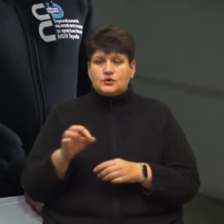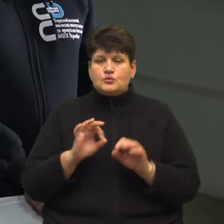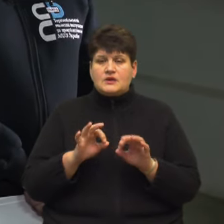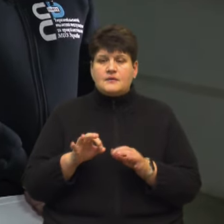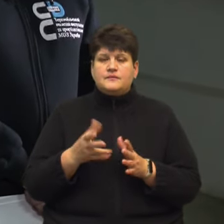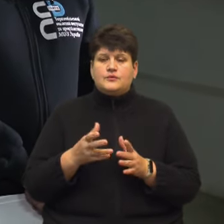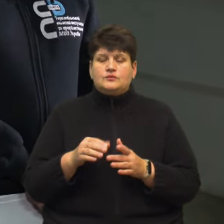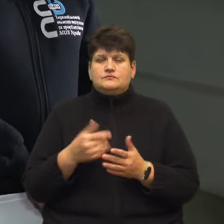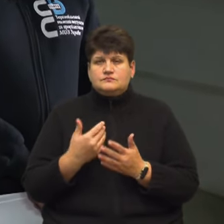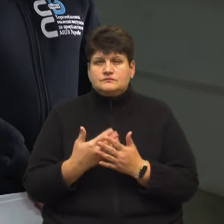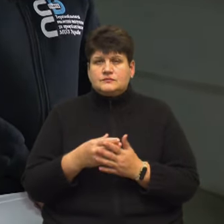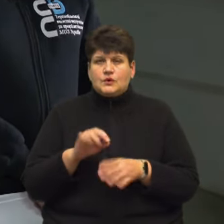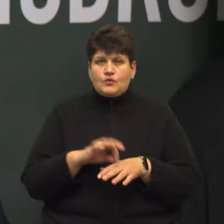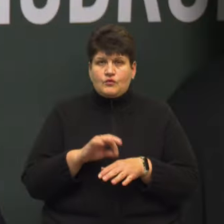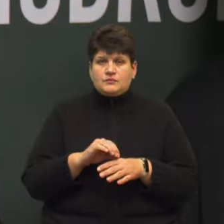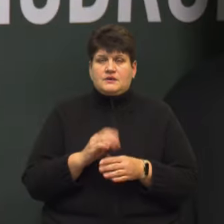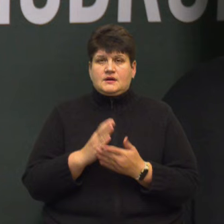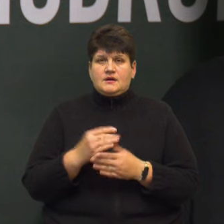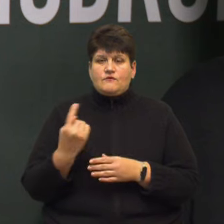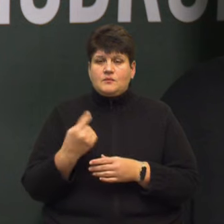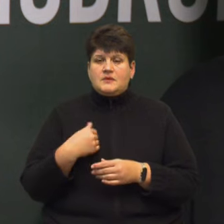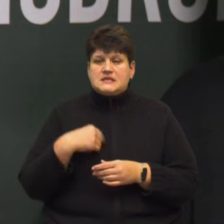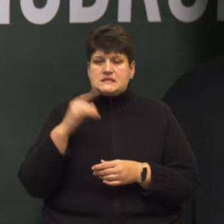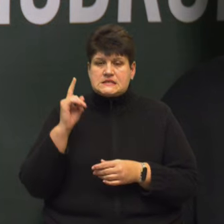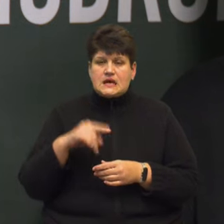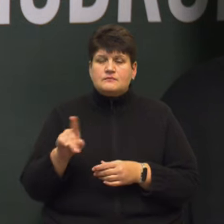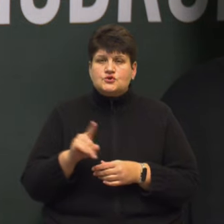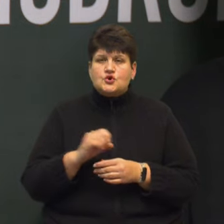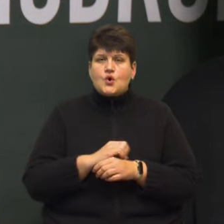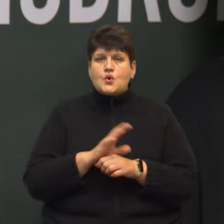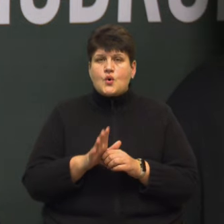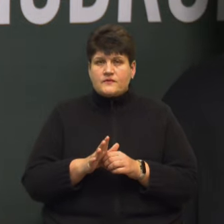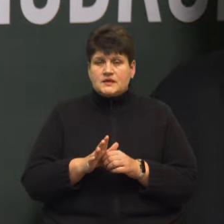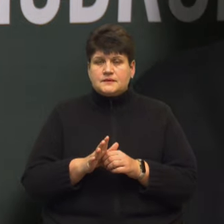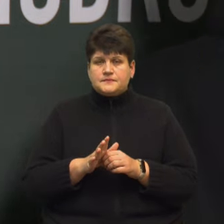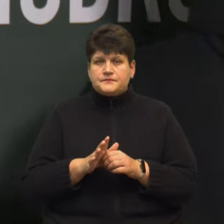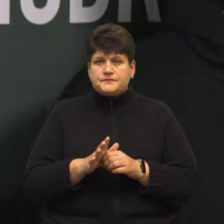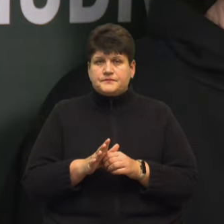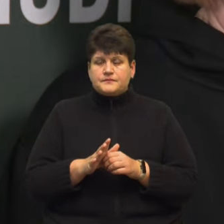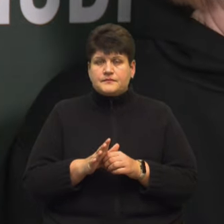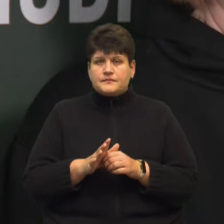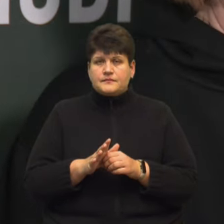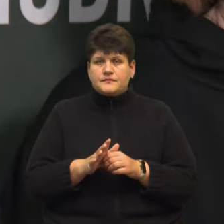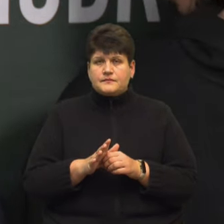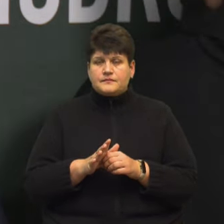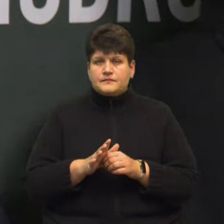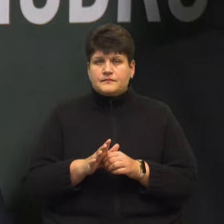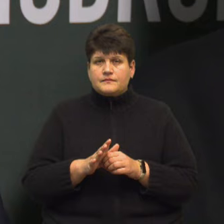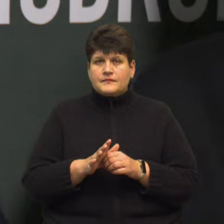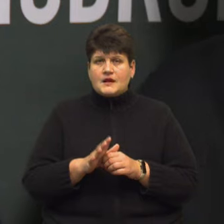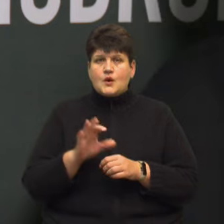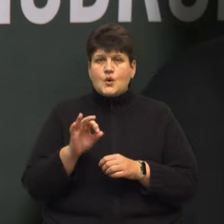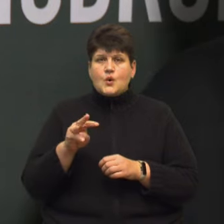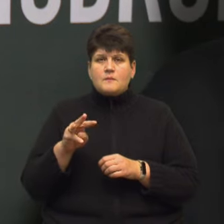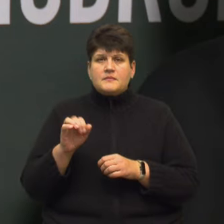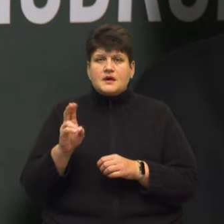штаму COVID-19, що циркулюють в області. Ми знаємо, що COVID у нас вид омікрон, він